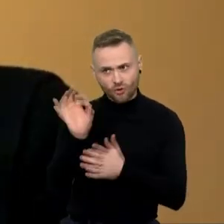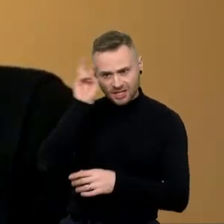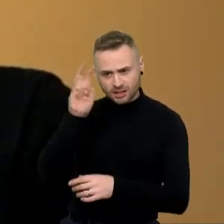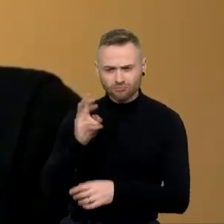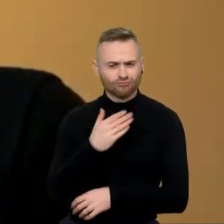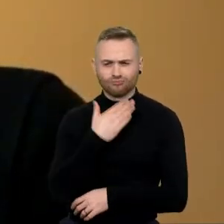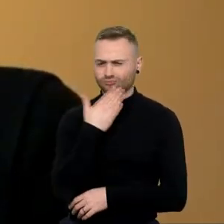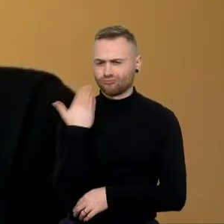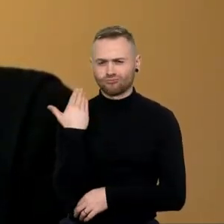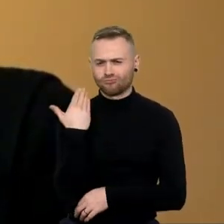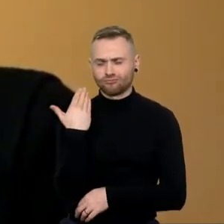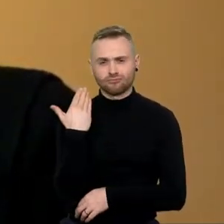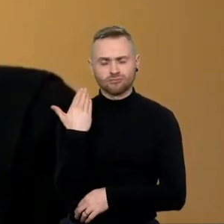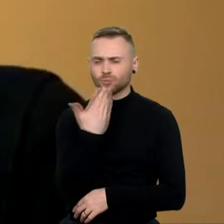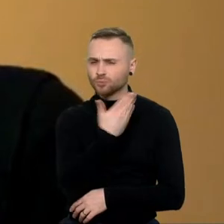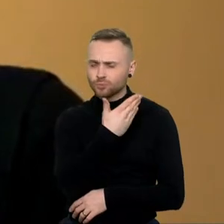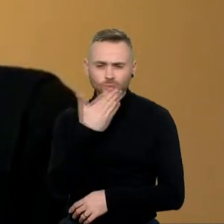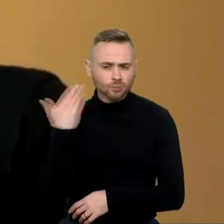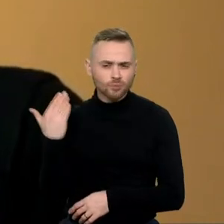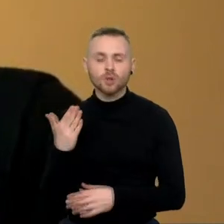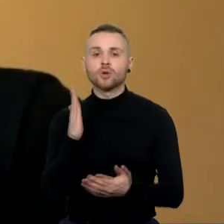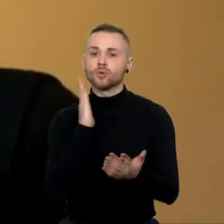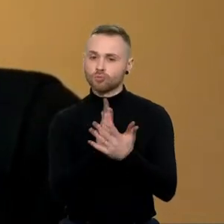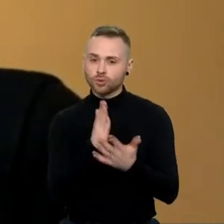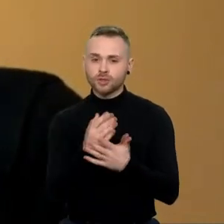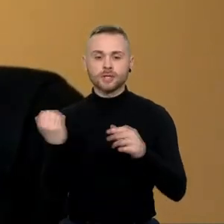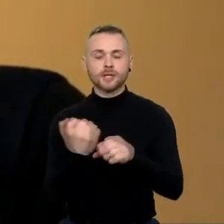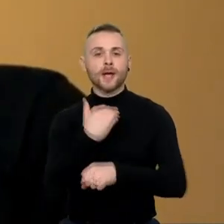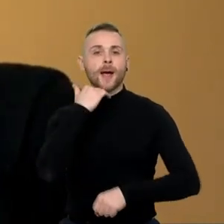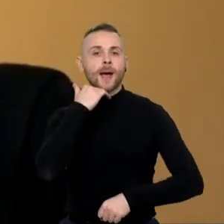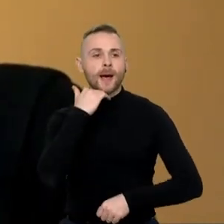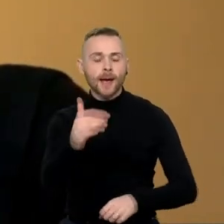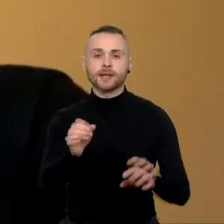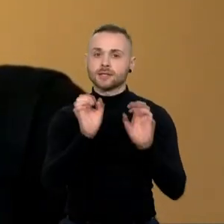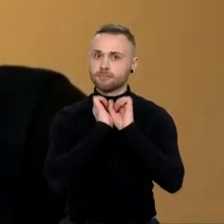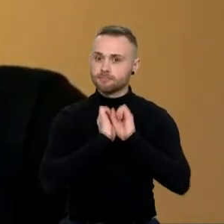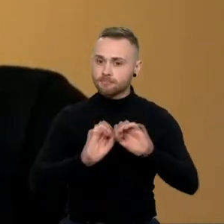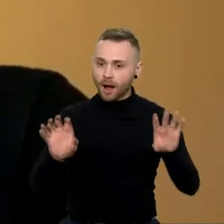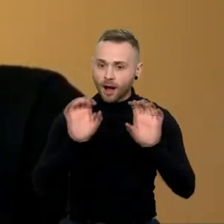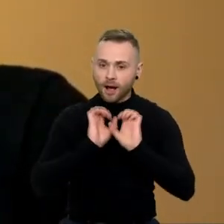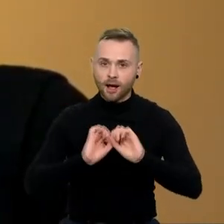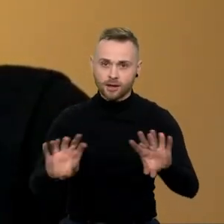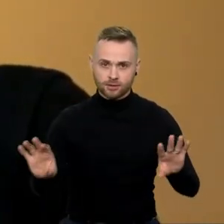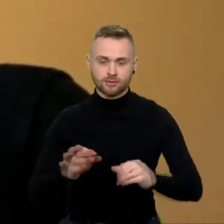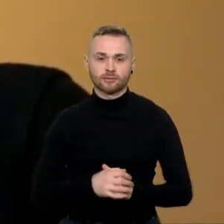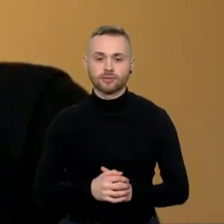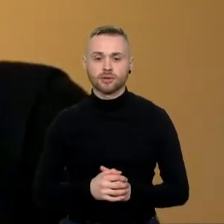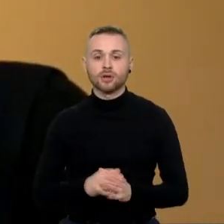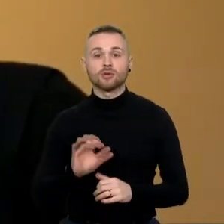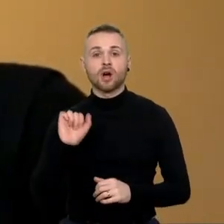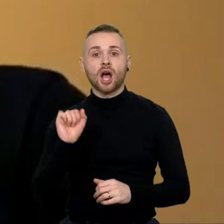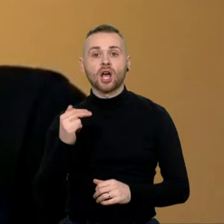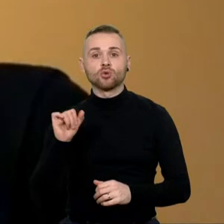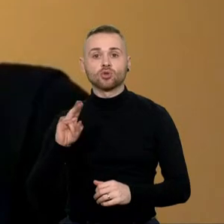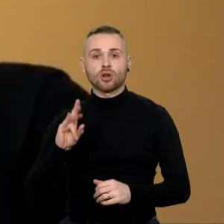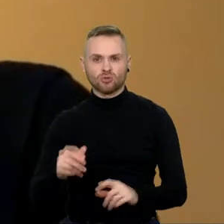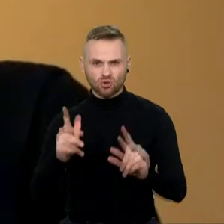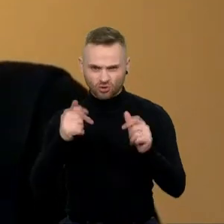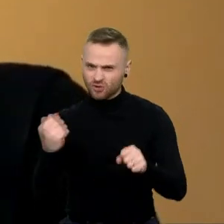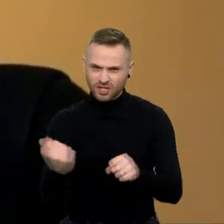galvojame apie valstybę, turi būti viskas paaiškinta. Jeigu toks atsistatydinimas Sanušausko neišvengiamas,